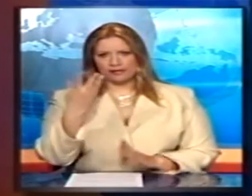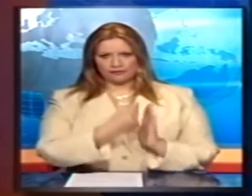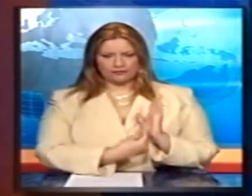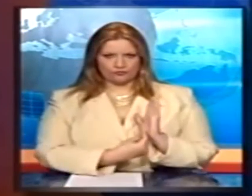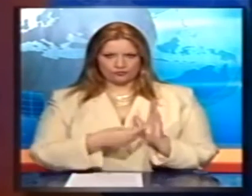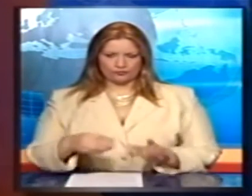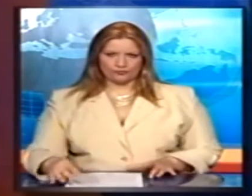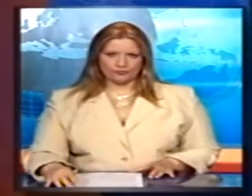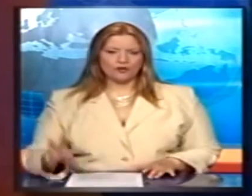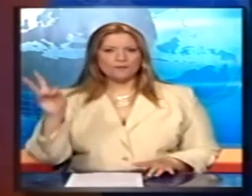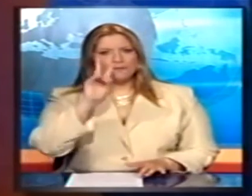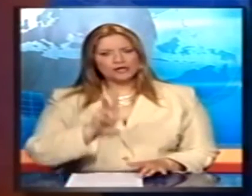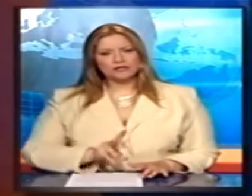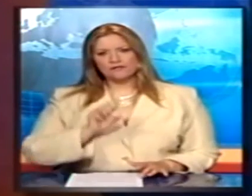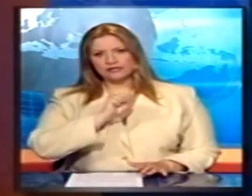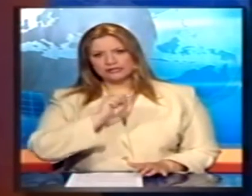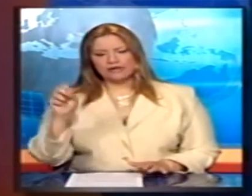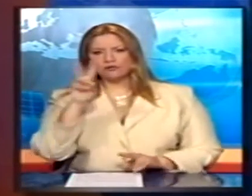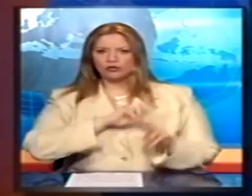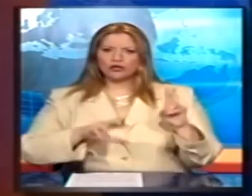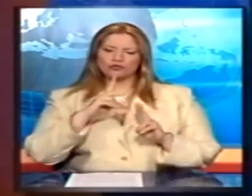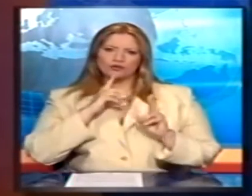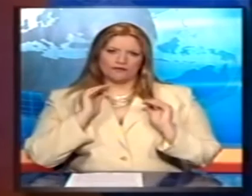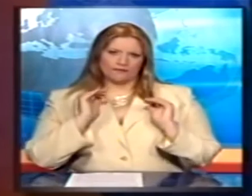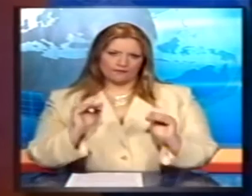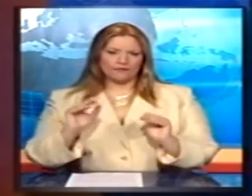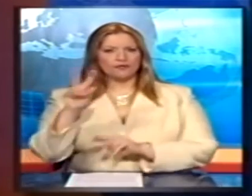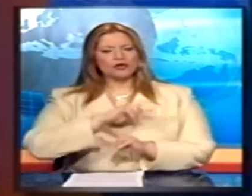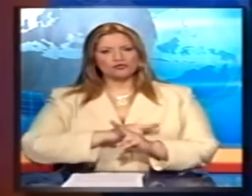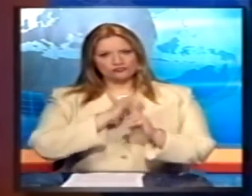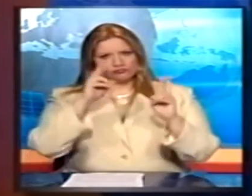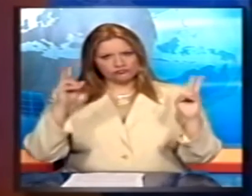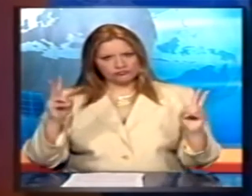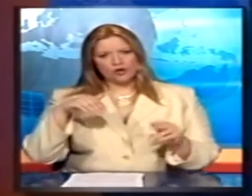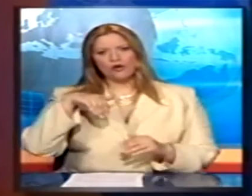Την Παρασκευή αλλά και το Σάββατο το σκηνικό δεν αλλάζει Γενικά έθριος καιρός